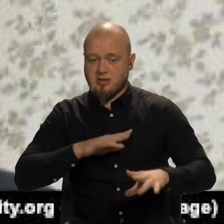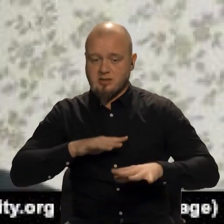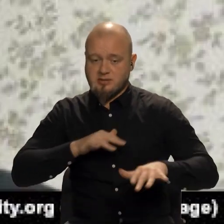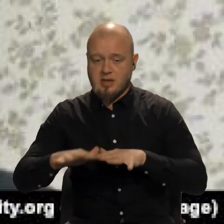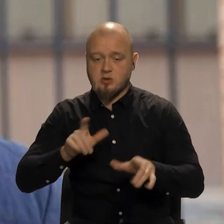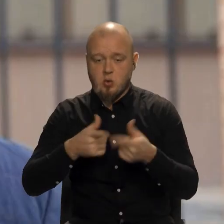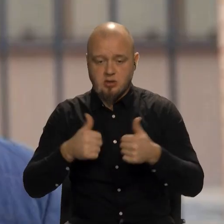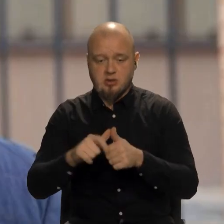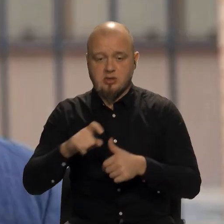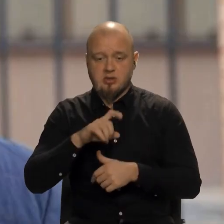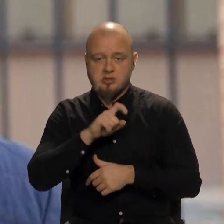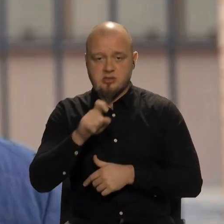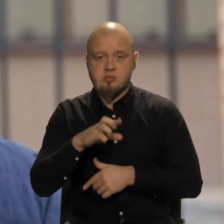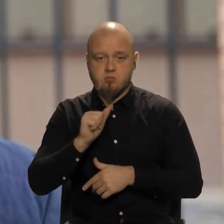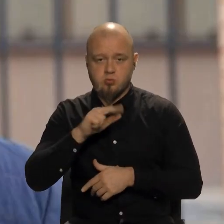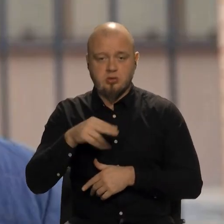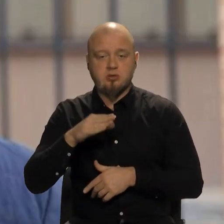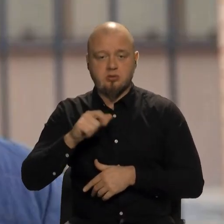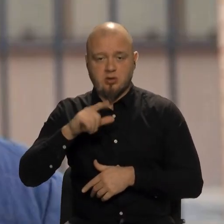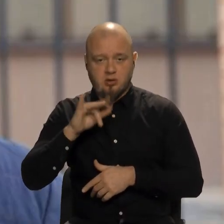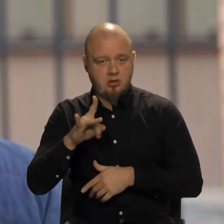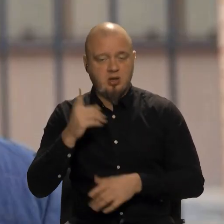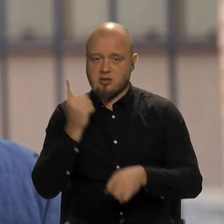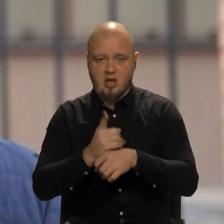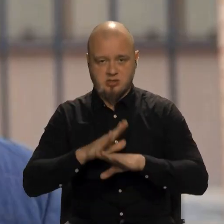організації «Хізбутахрір» не заборонена.